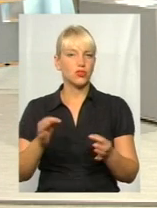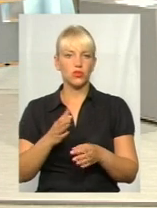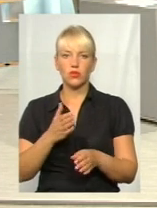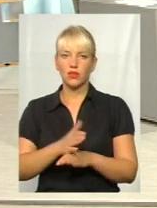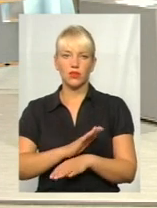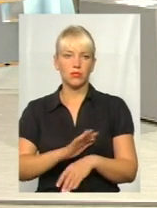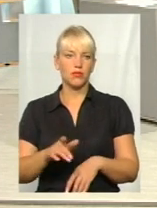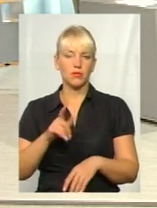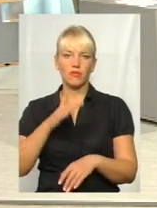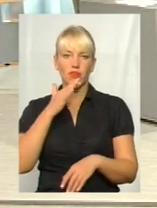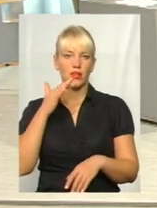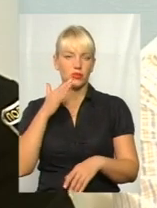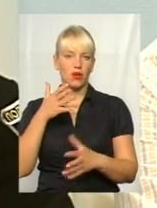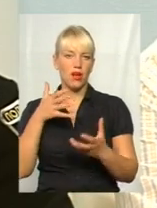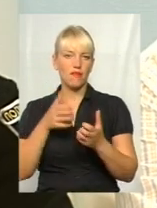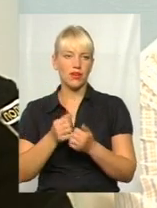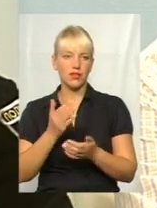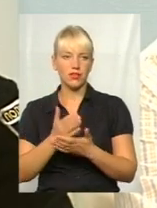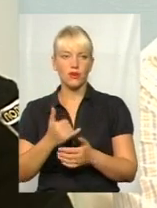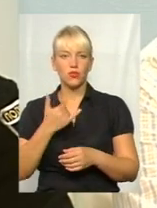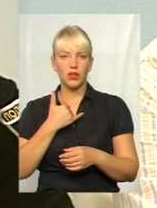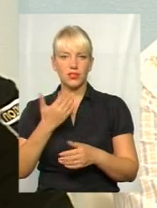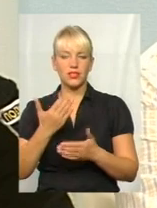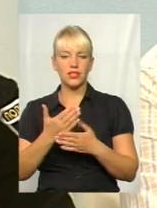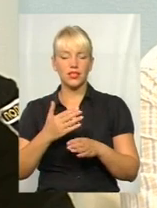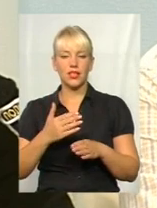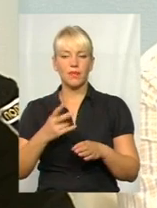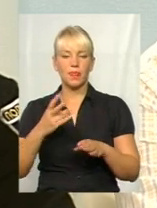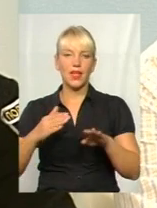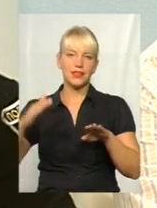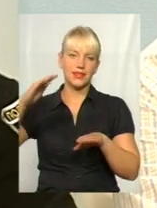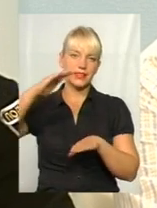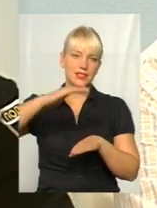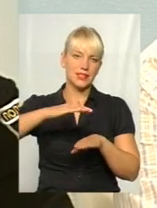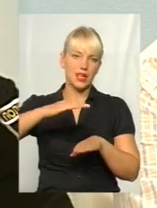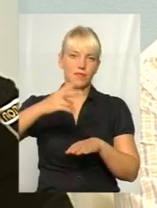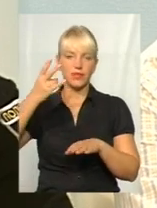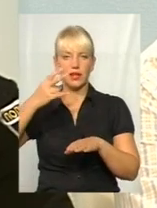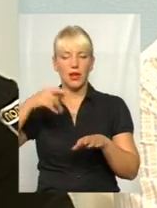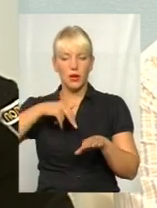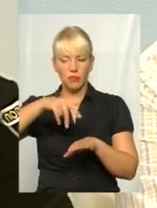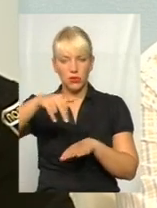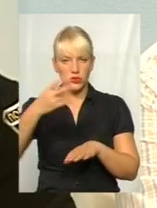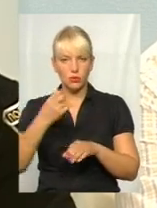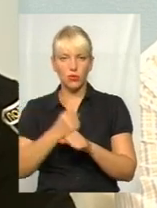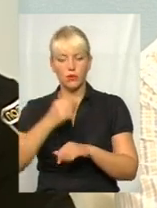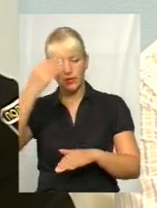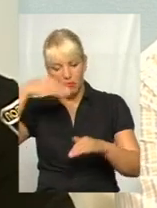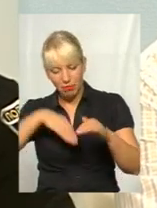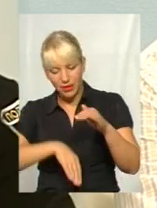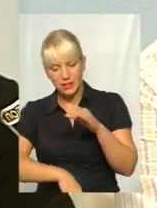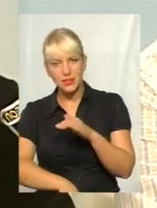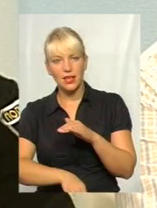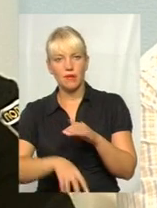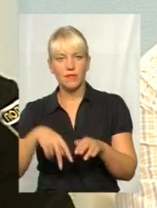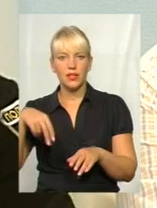і дуже великі аварії. У нас надземні пішохідні переходи робити, підземні пішохідні переходи робити. Не тільки